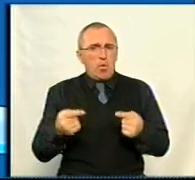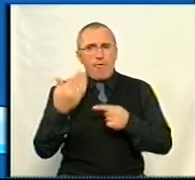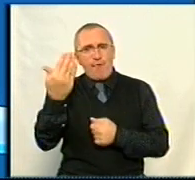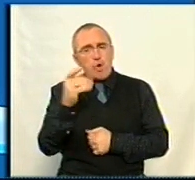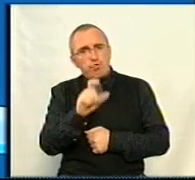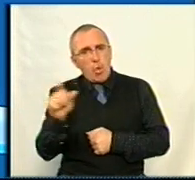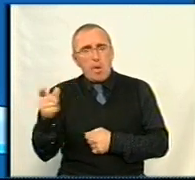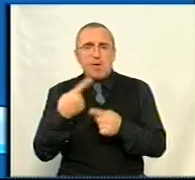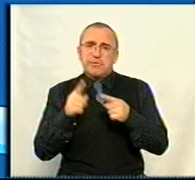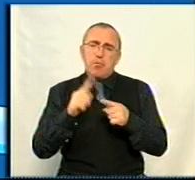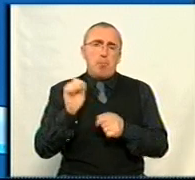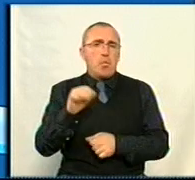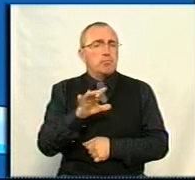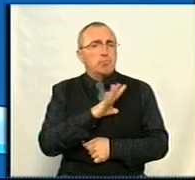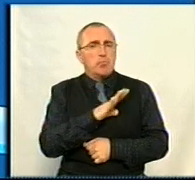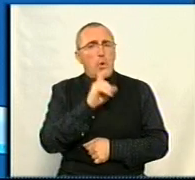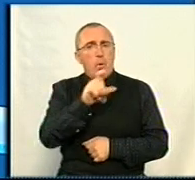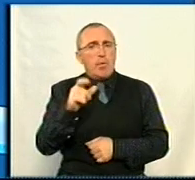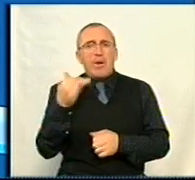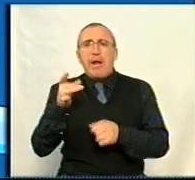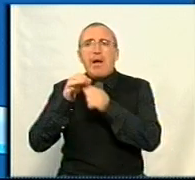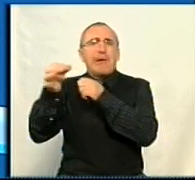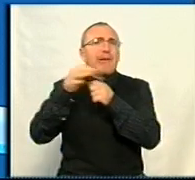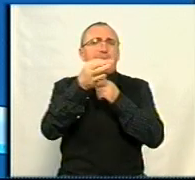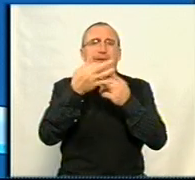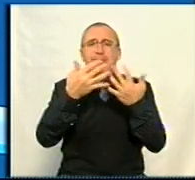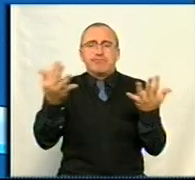ваші люди, чи це можуть бути люди з регіону?